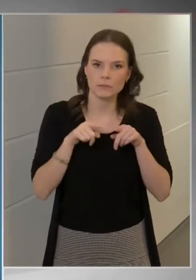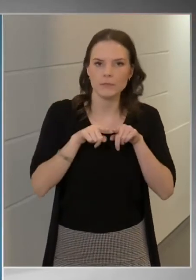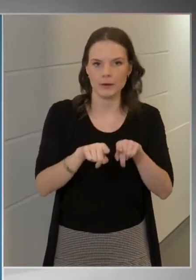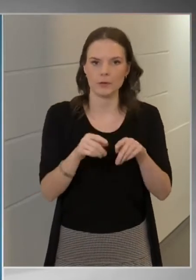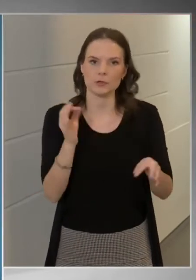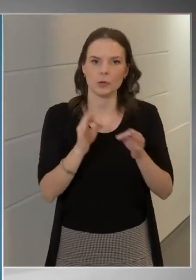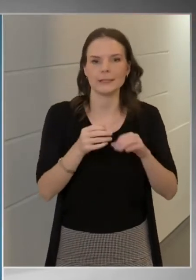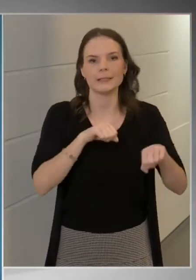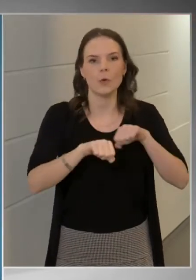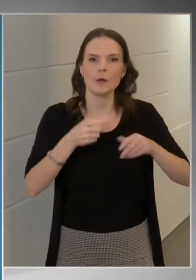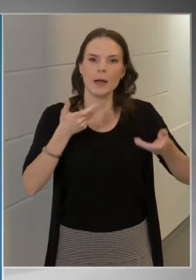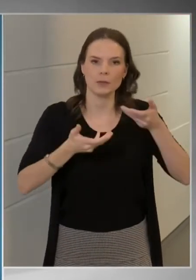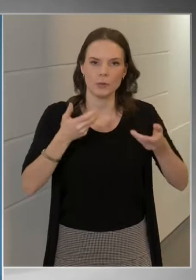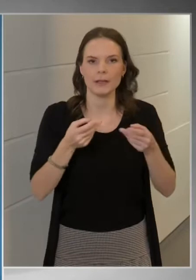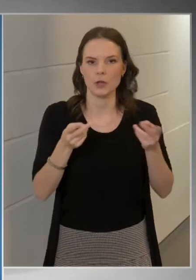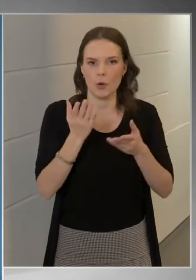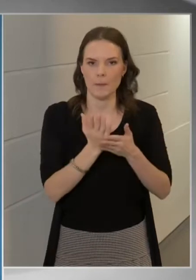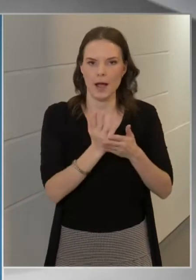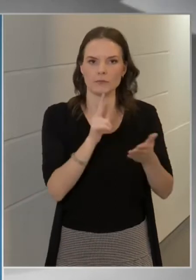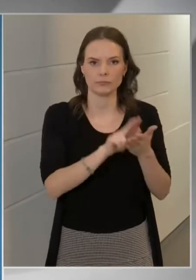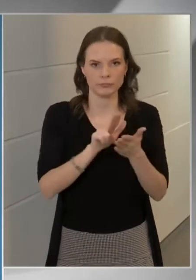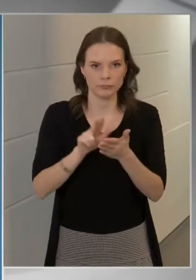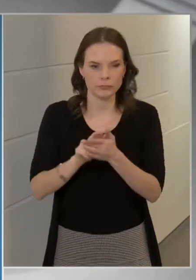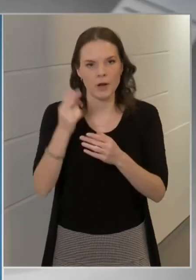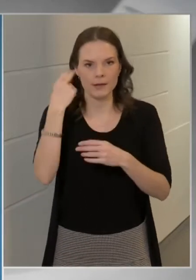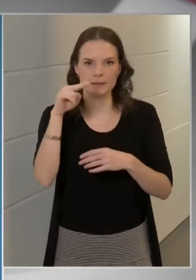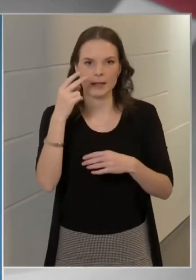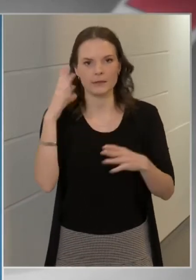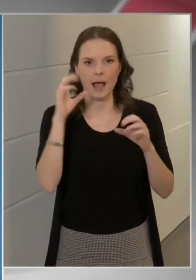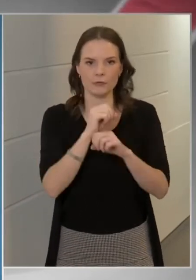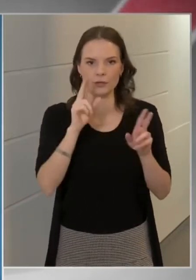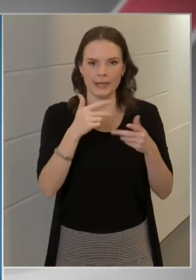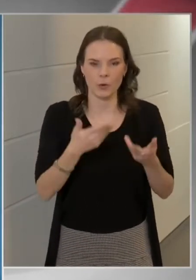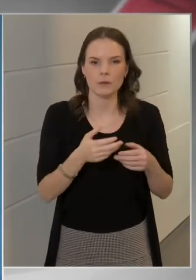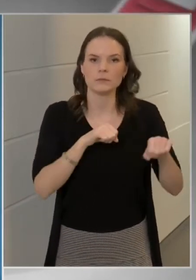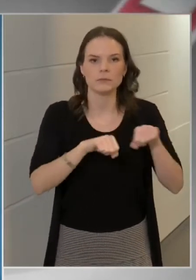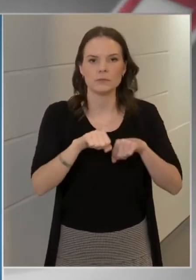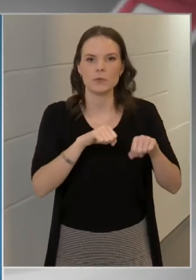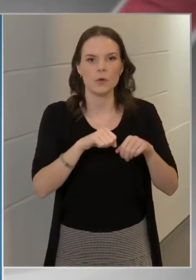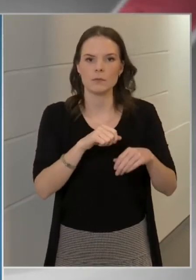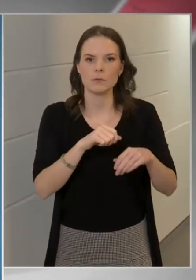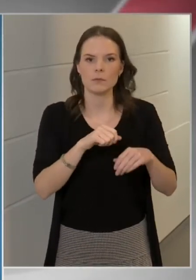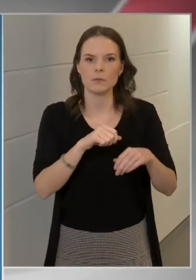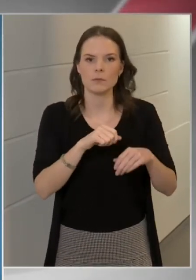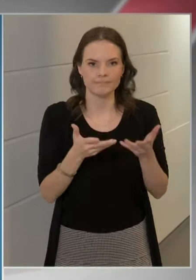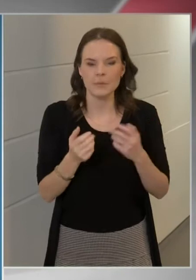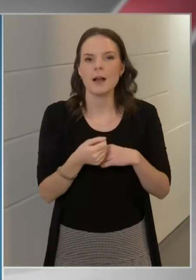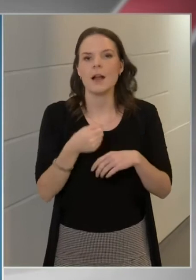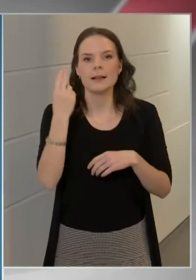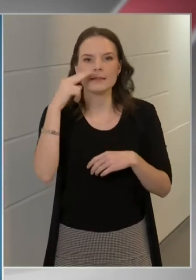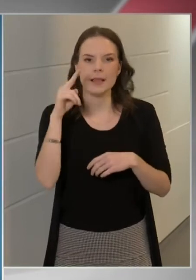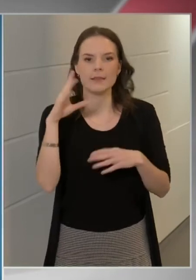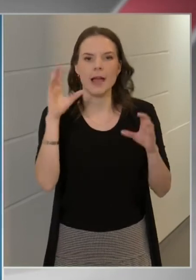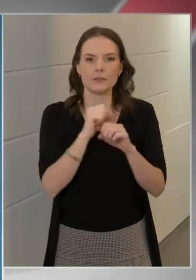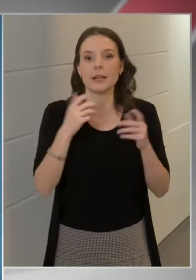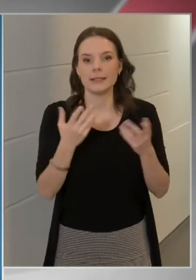vonatkozó, valamint a további döntéseket is, Kis Robert rendőralezredes jelentette be az operatív törzs mai sajtótájékoztatóján.